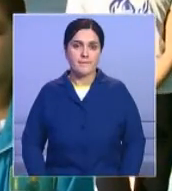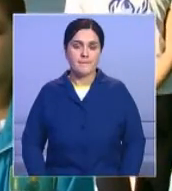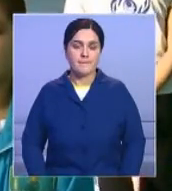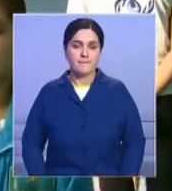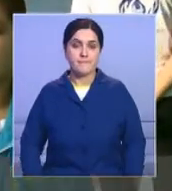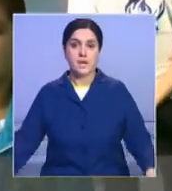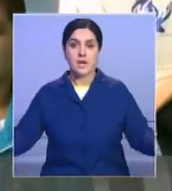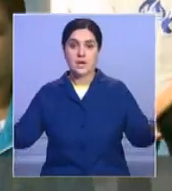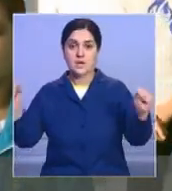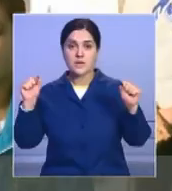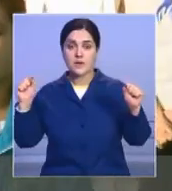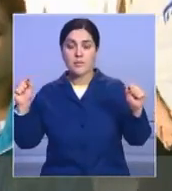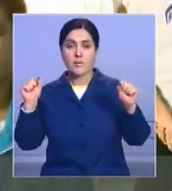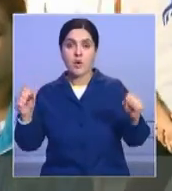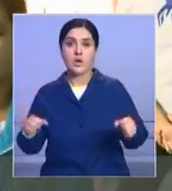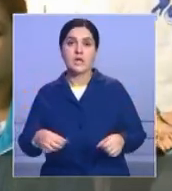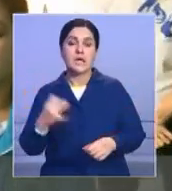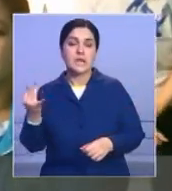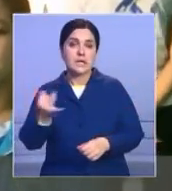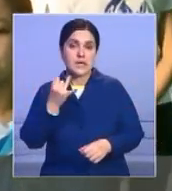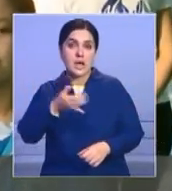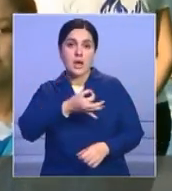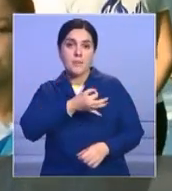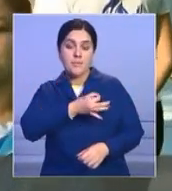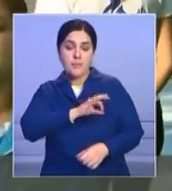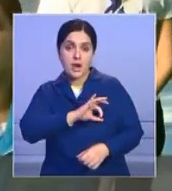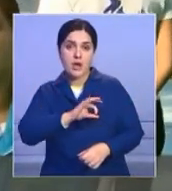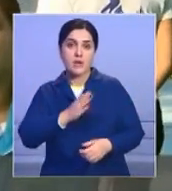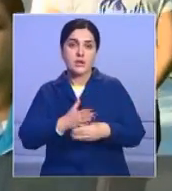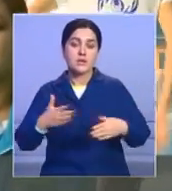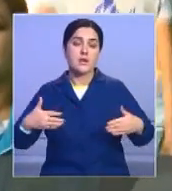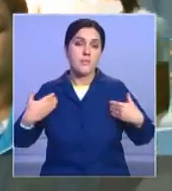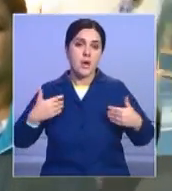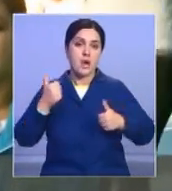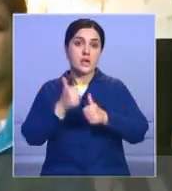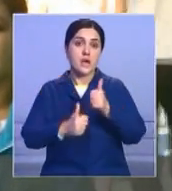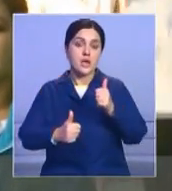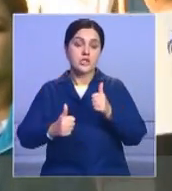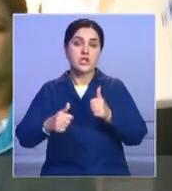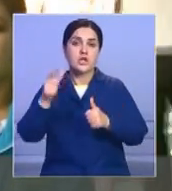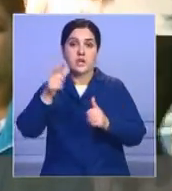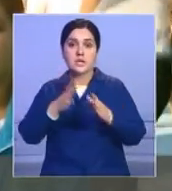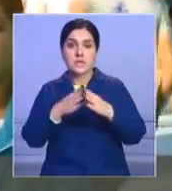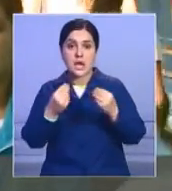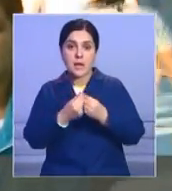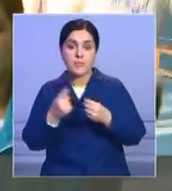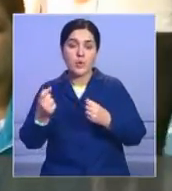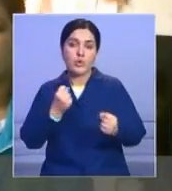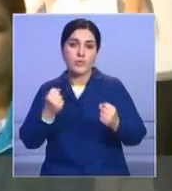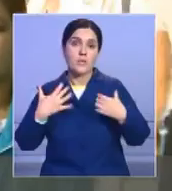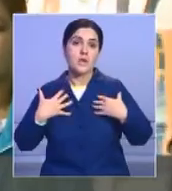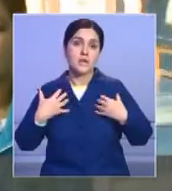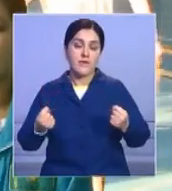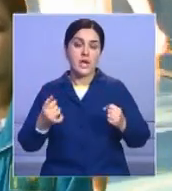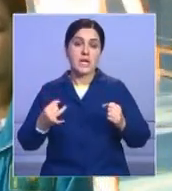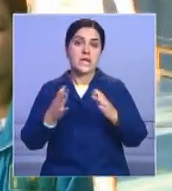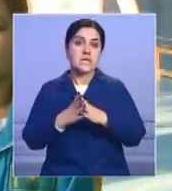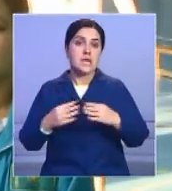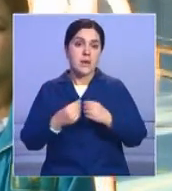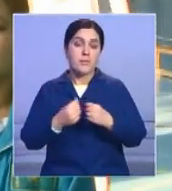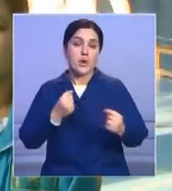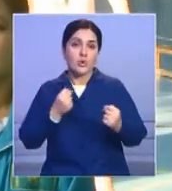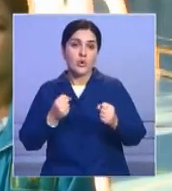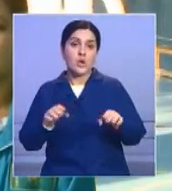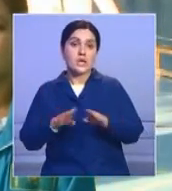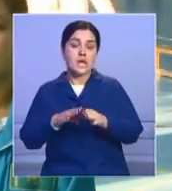Спорт интересен и полезен для каждого члена семьи. Физкультура помогает не только укрепить здоровье, но и семейные узы. Такие